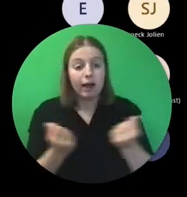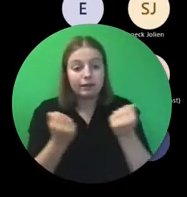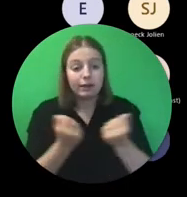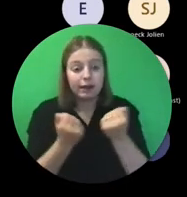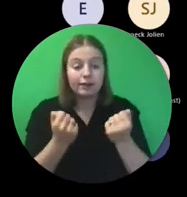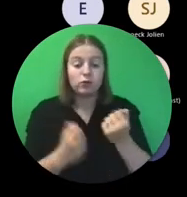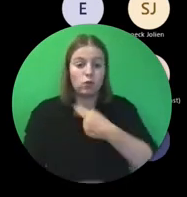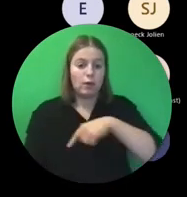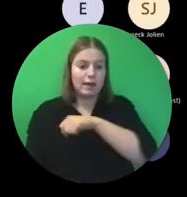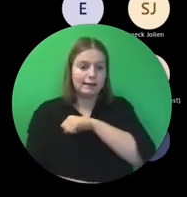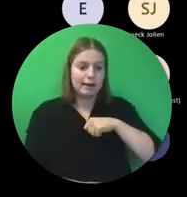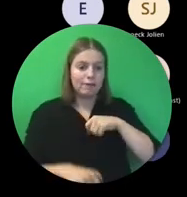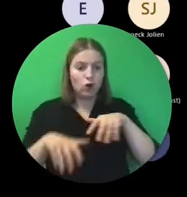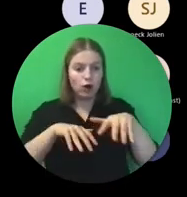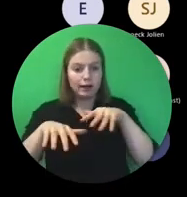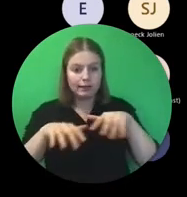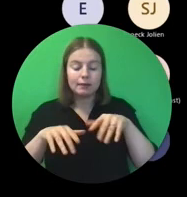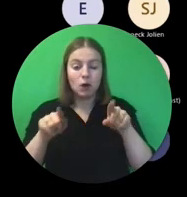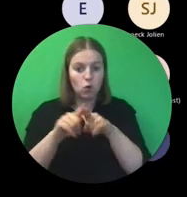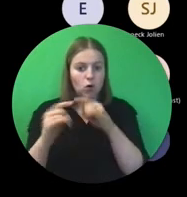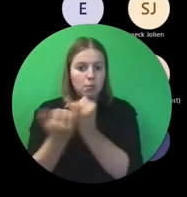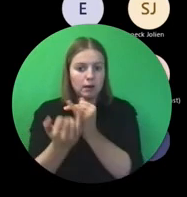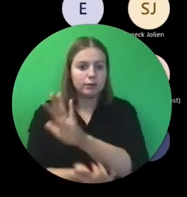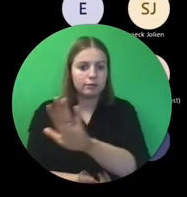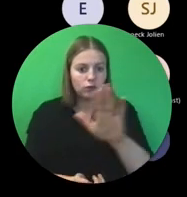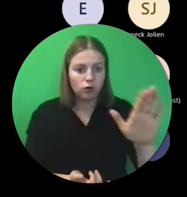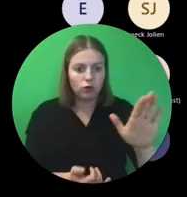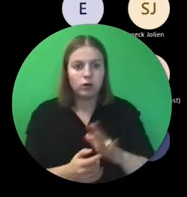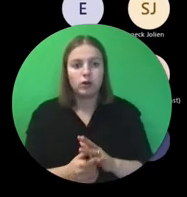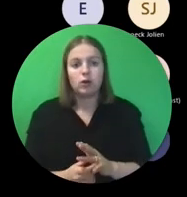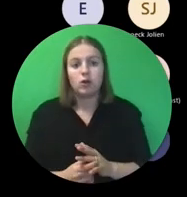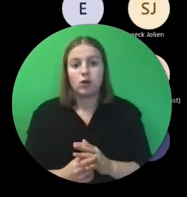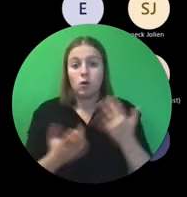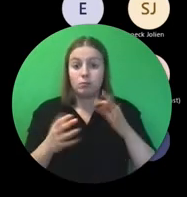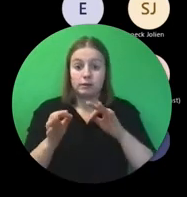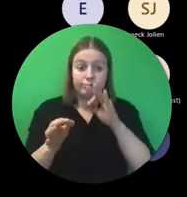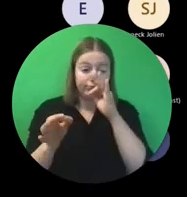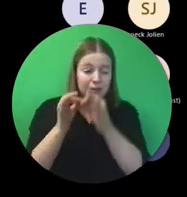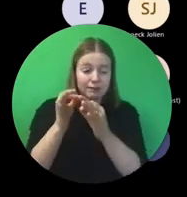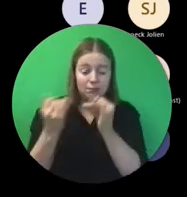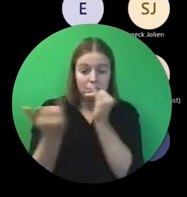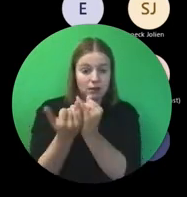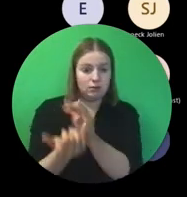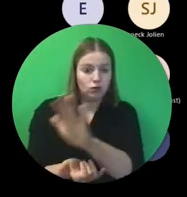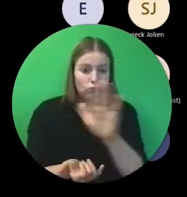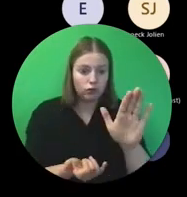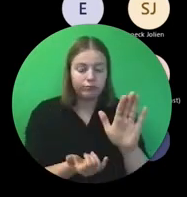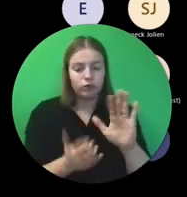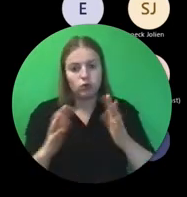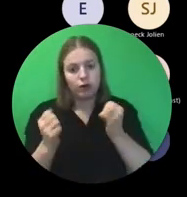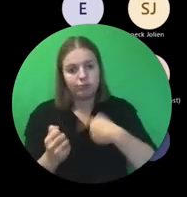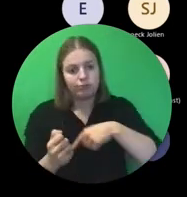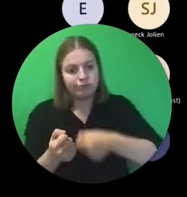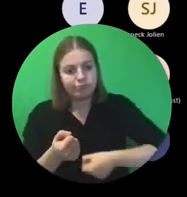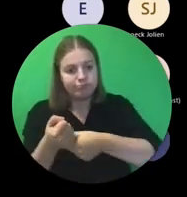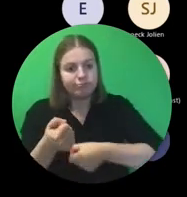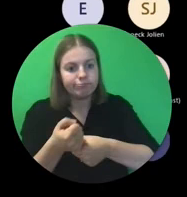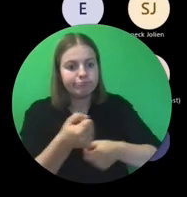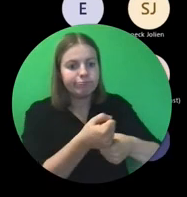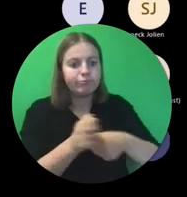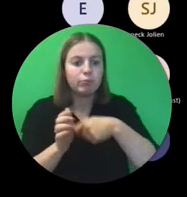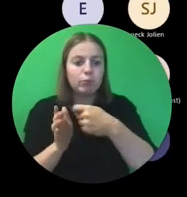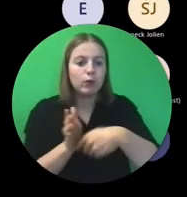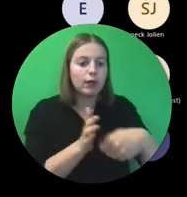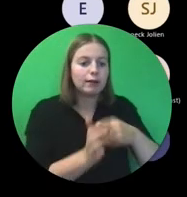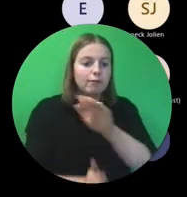Epos organiseert, die ook voor jullie zijn. Of misschien zelfs specifiek voor jullie, qua ondersteuning van de projecten.